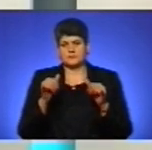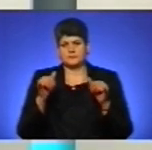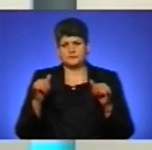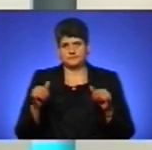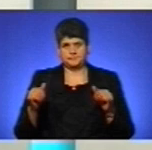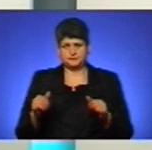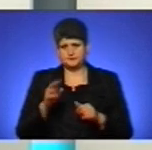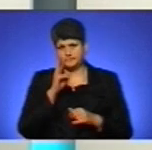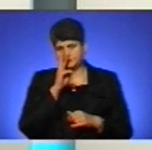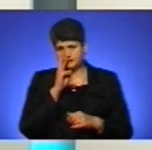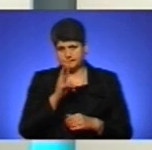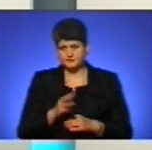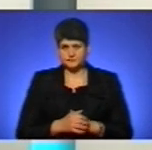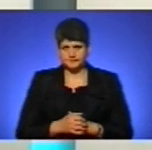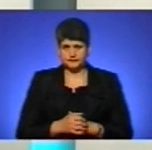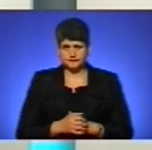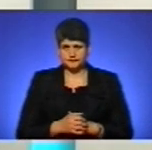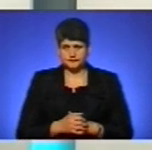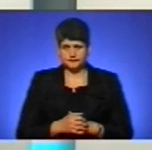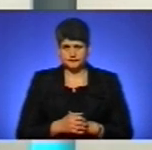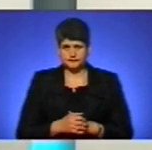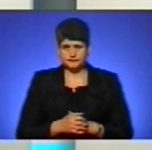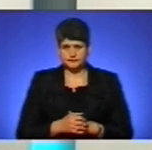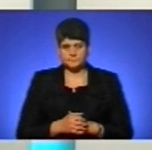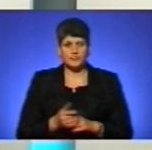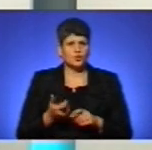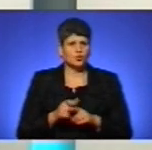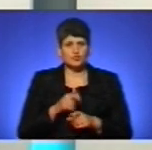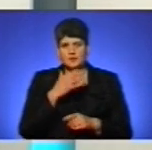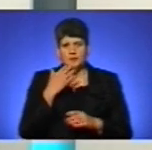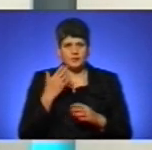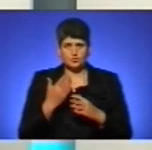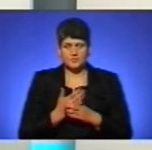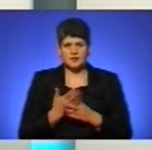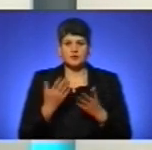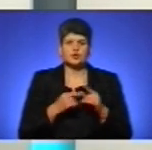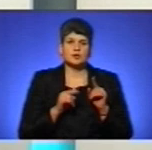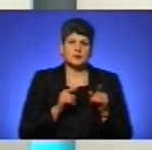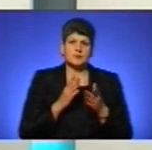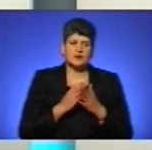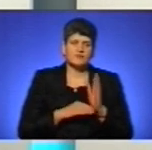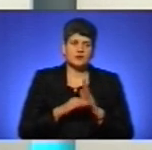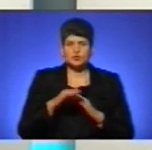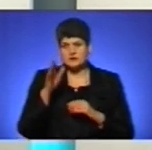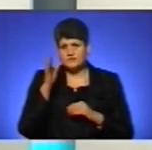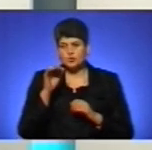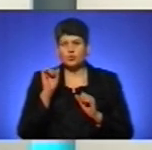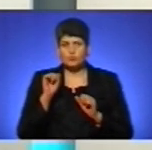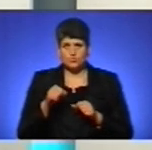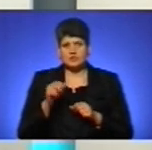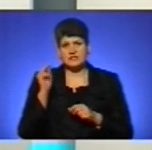грошового забезпечення. Дуже багато пільг. Якщо ти маєш вищу освіту, можеш